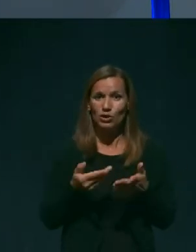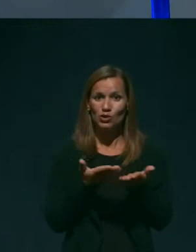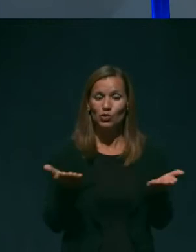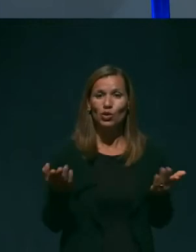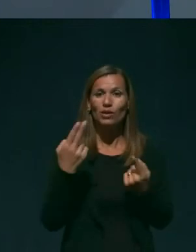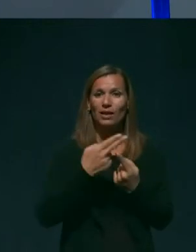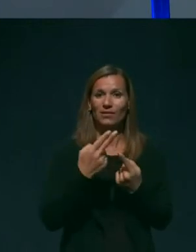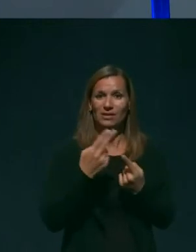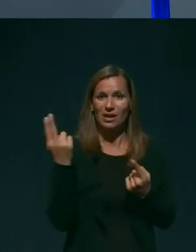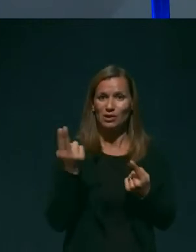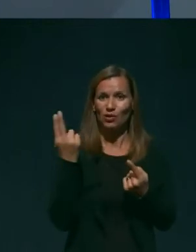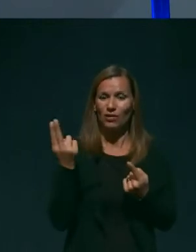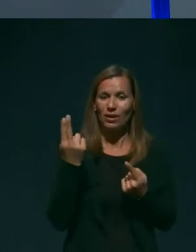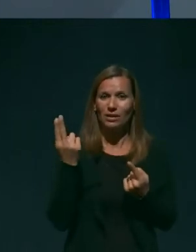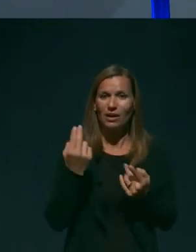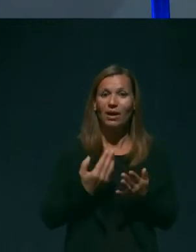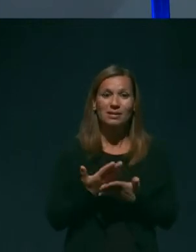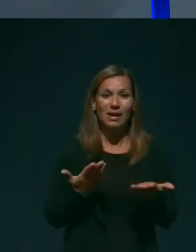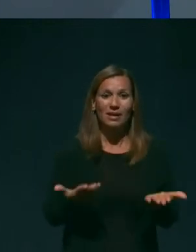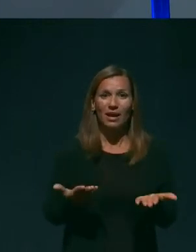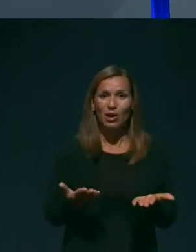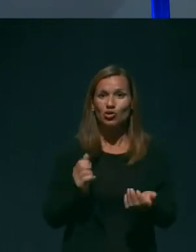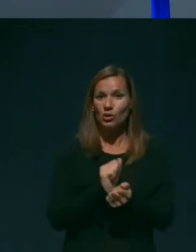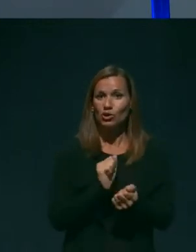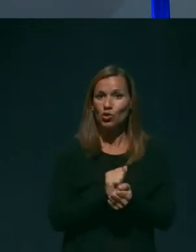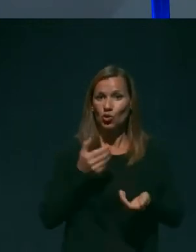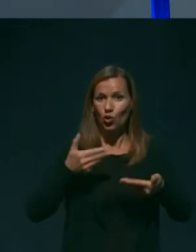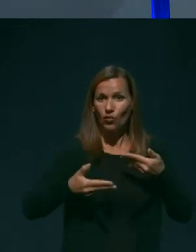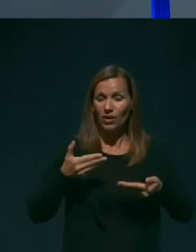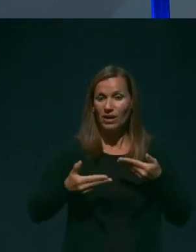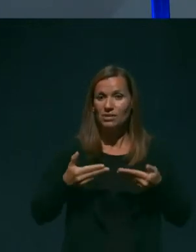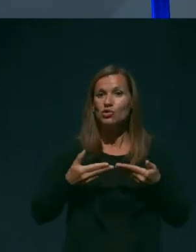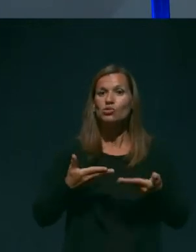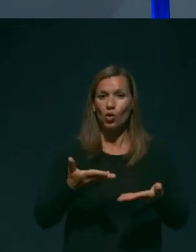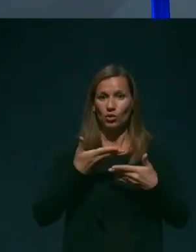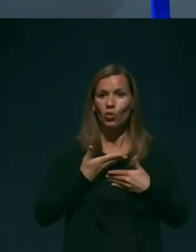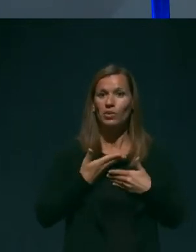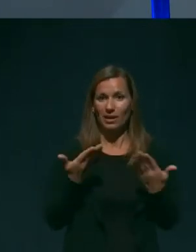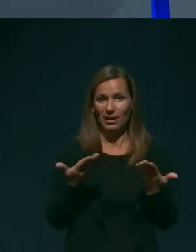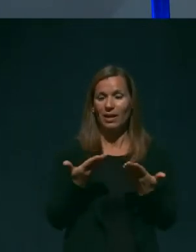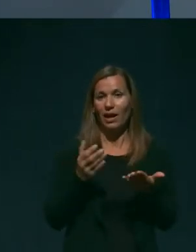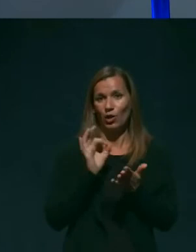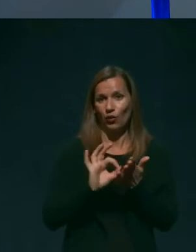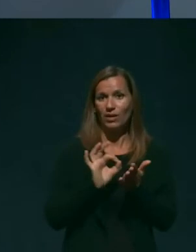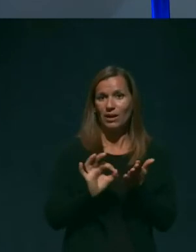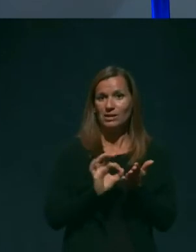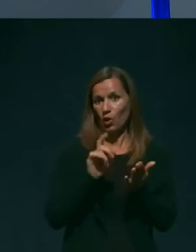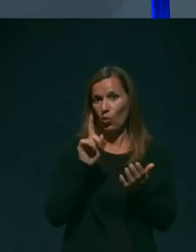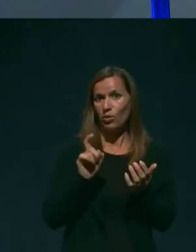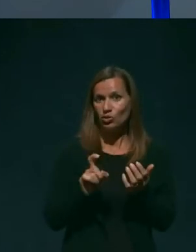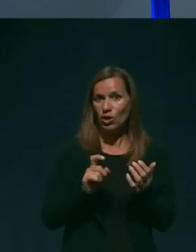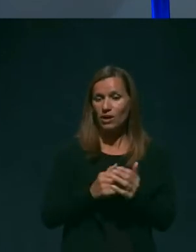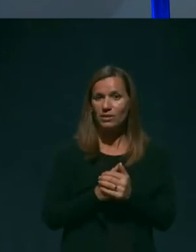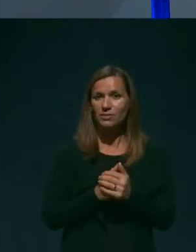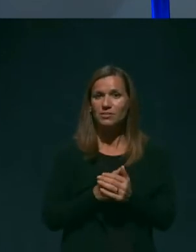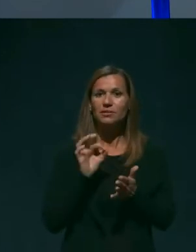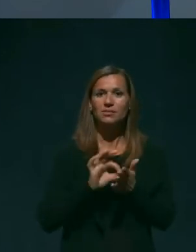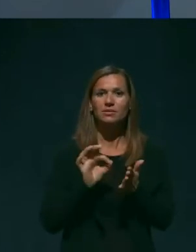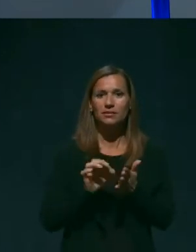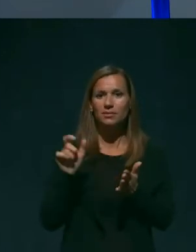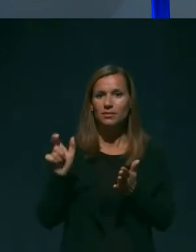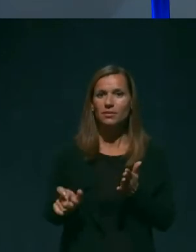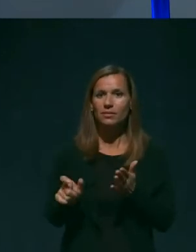Slovenija. Za današnjo tiskovno konferenco smo prijeli nekaj novinarskih vprašanj. Novinarka